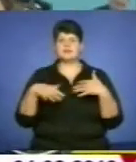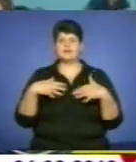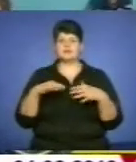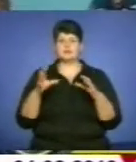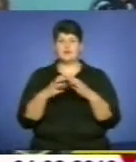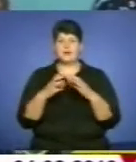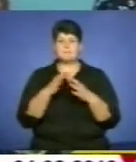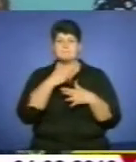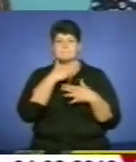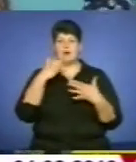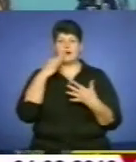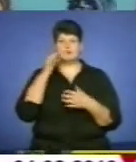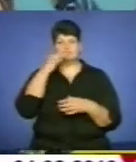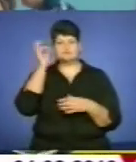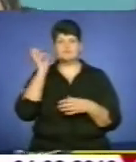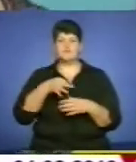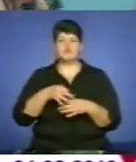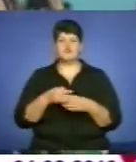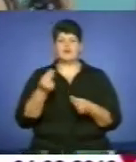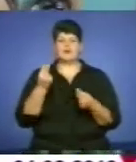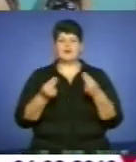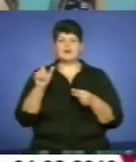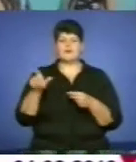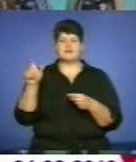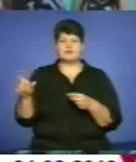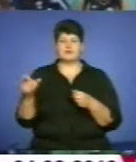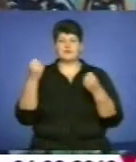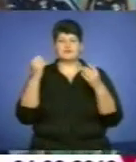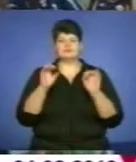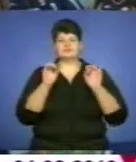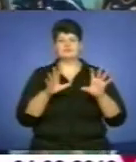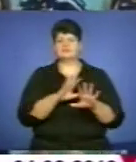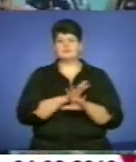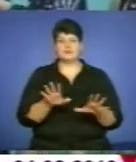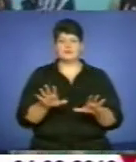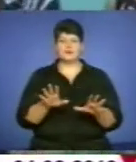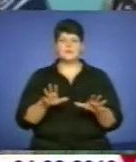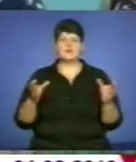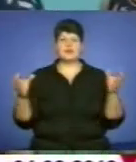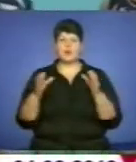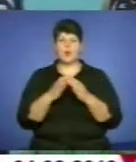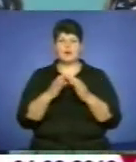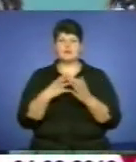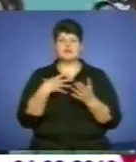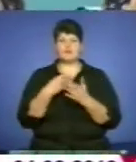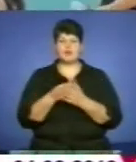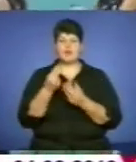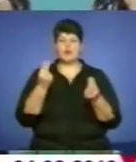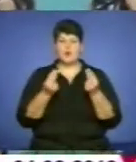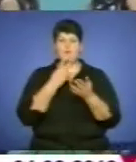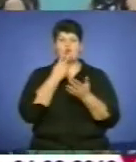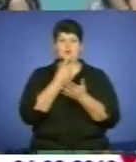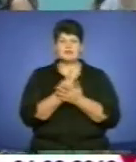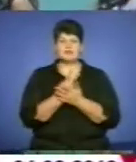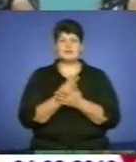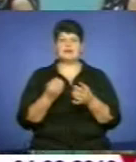багато досвідчених гравців, які просто так здаватися не будуть. І команда Кряж своєю грою сьогодні показала, що